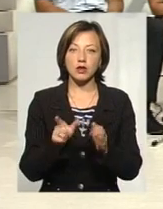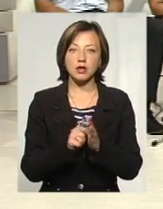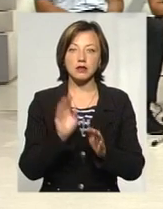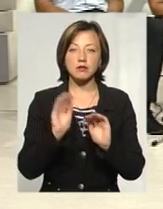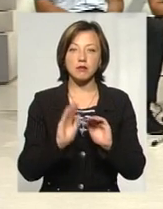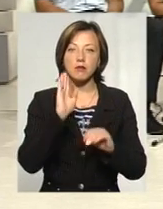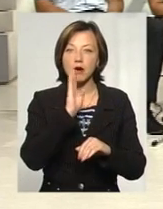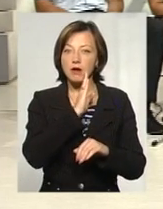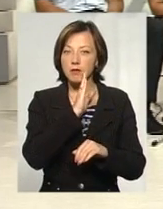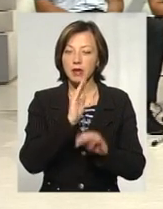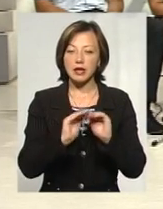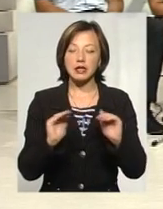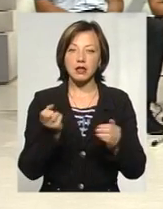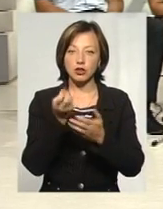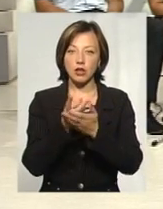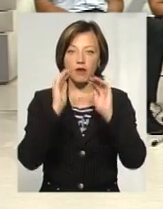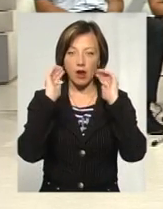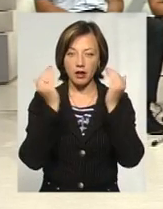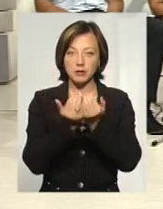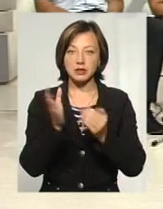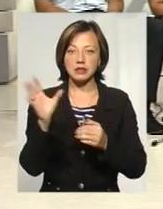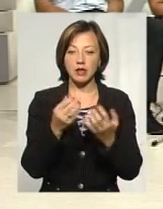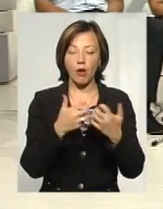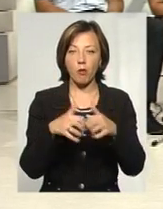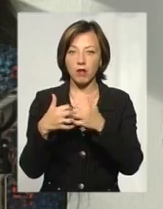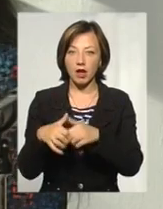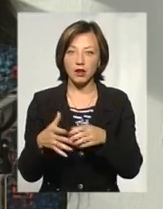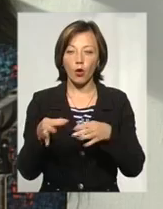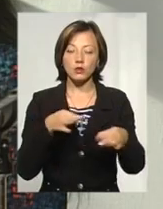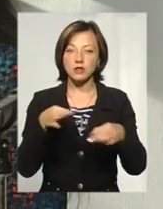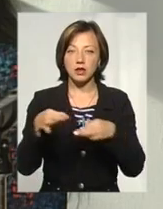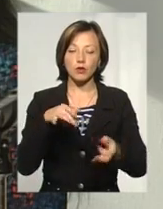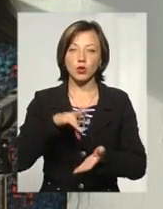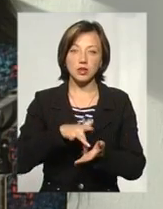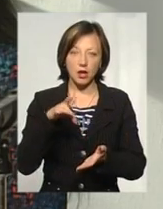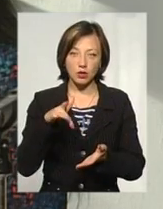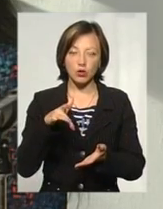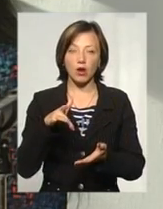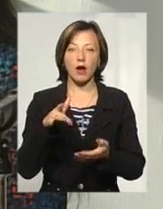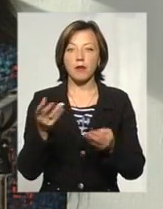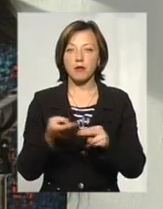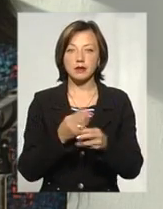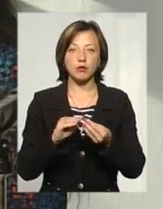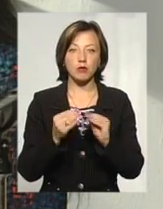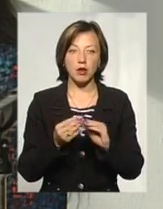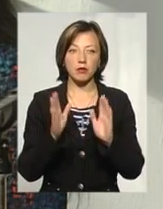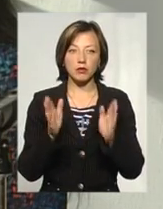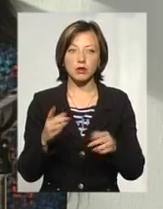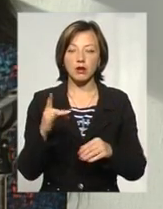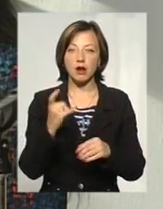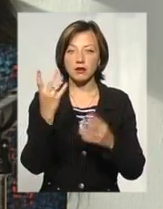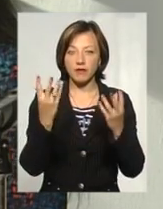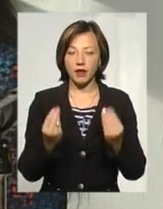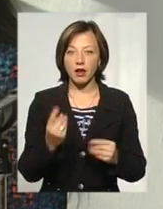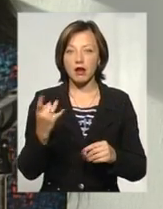дітки, яких знаходяться в реанімації. Коли буде це все обладнання для консультативного центру, без проблем буде раз в день,